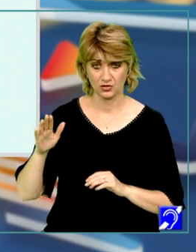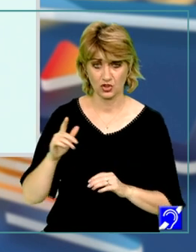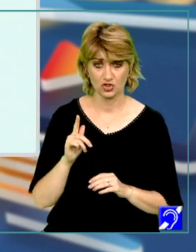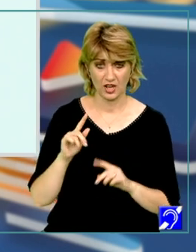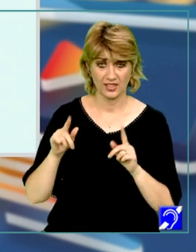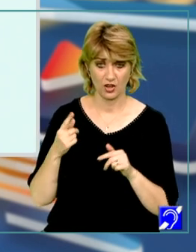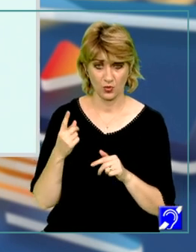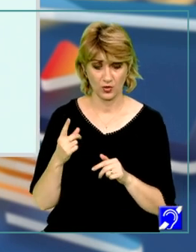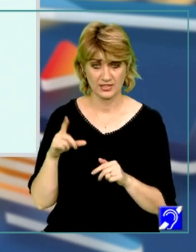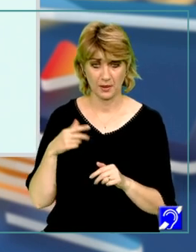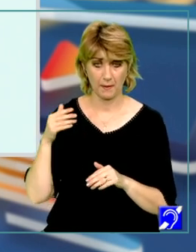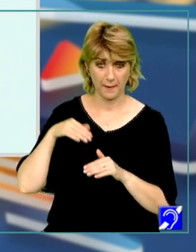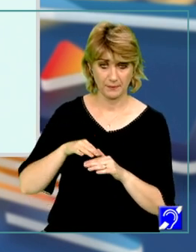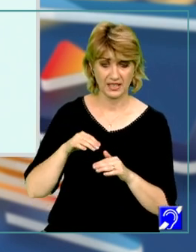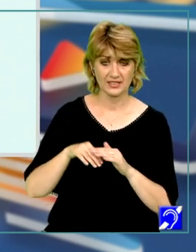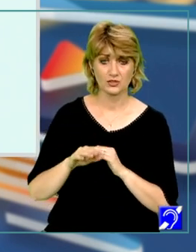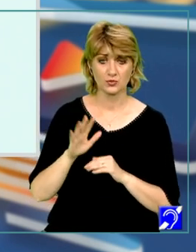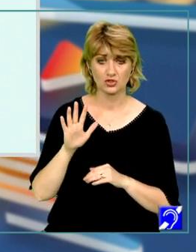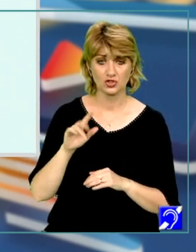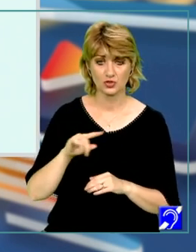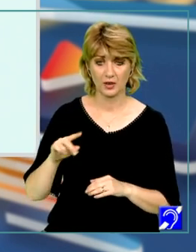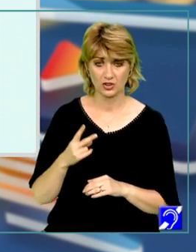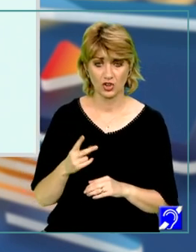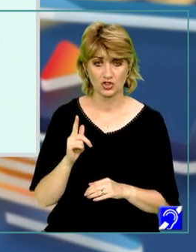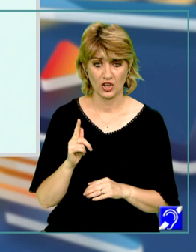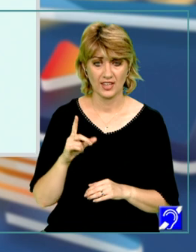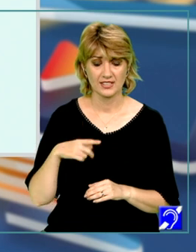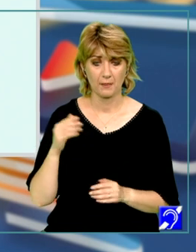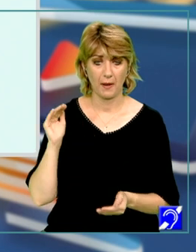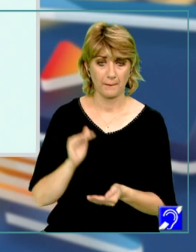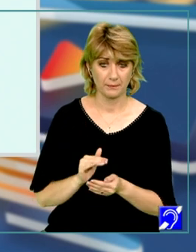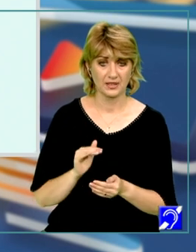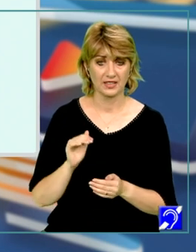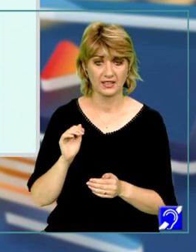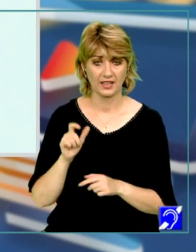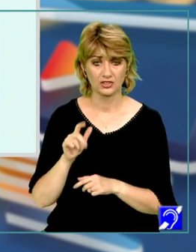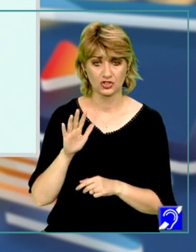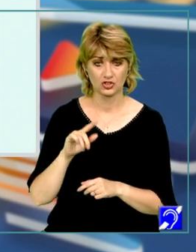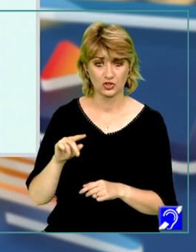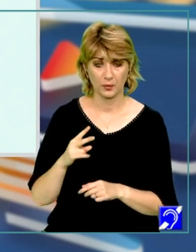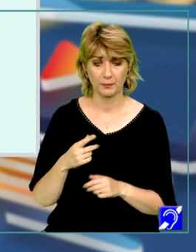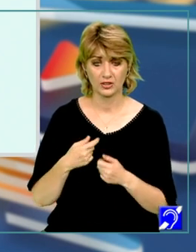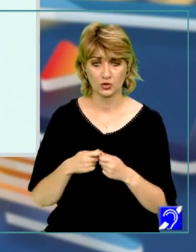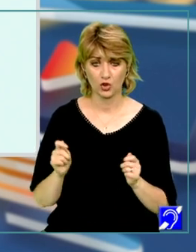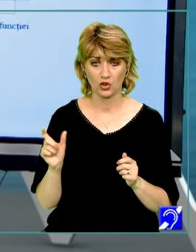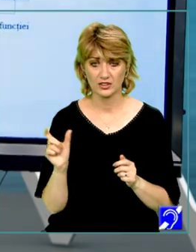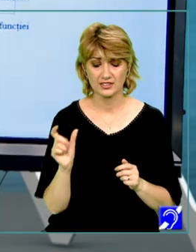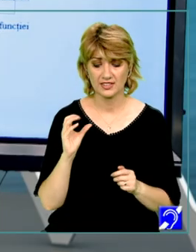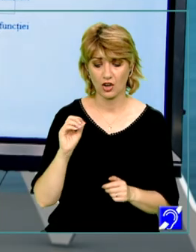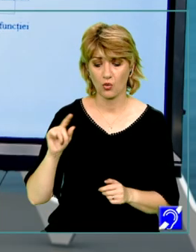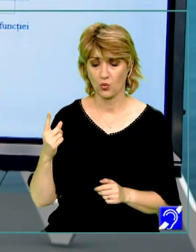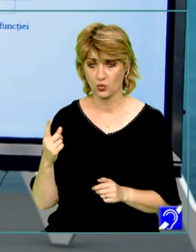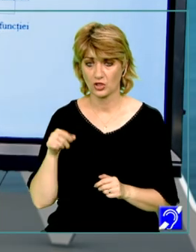g de 1 fiind mai mic decât 5 pe 2, înseamnă că g este mai mică decât 5 pe 2 pentru întreg intervalul 0-1,